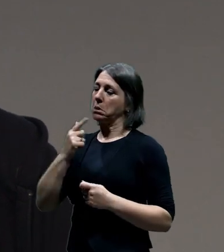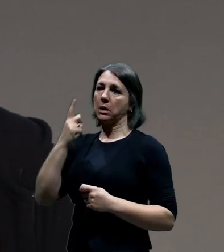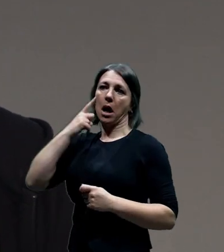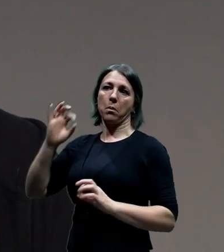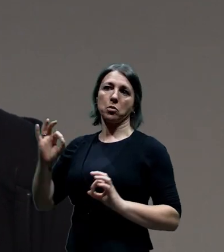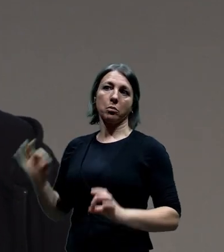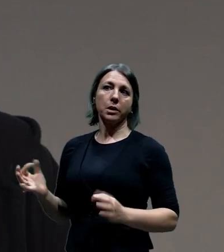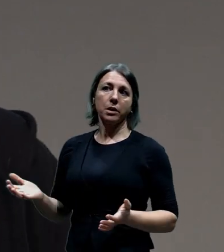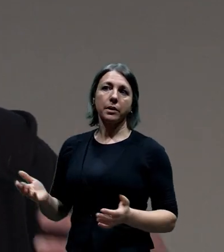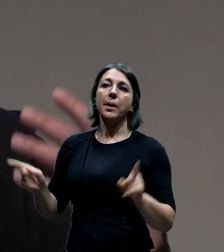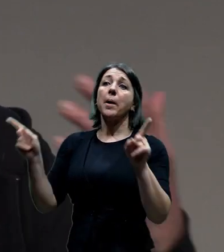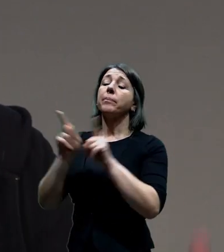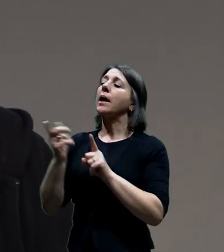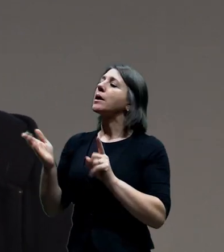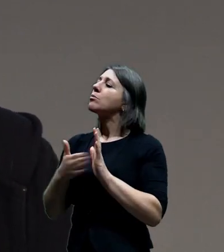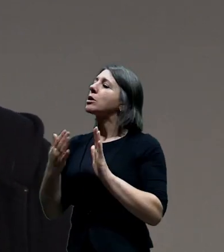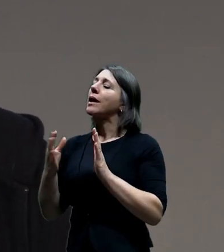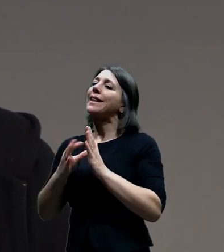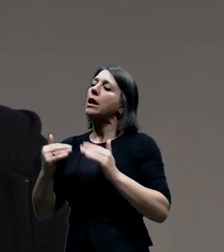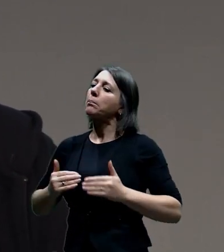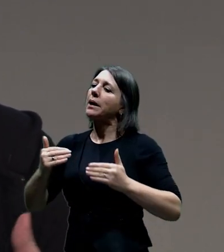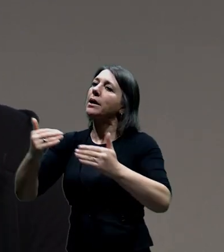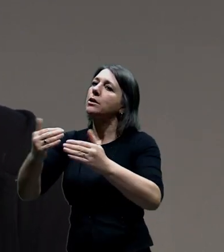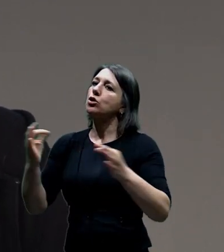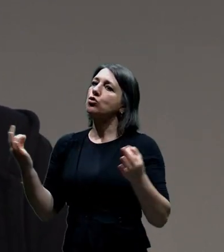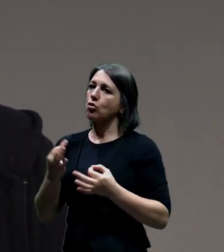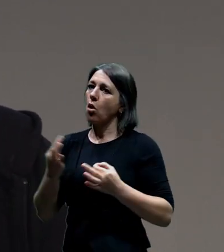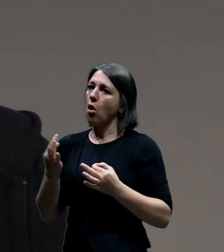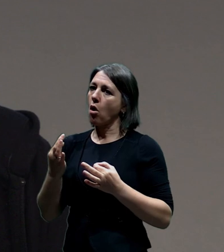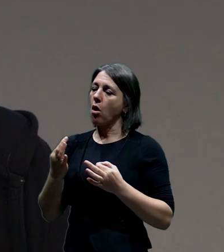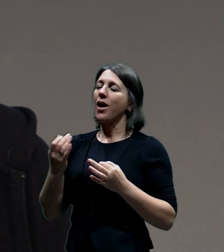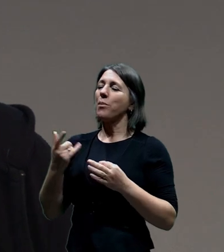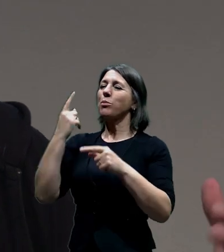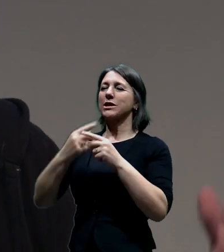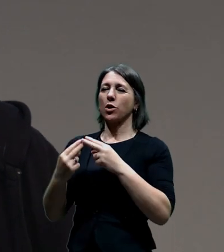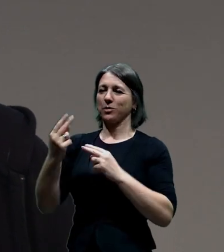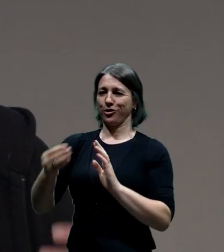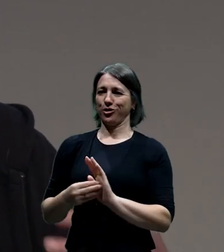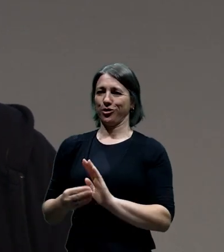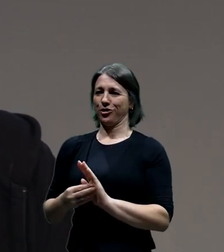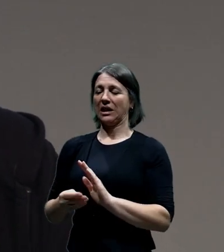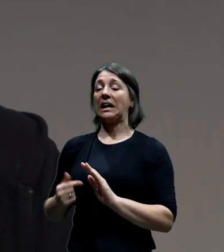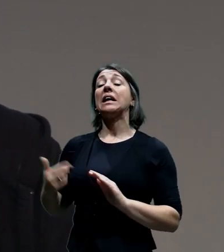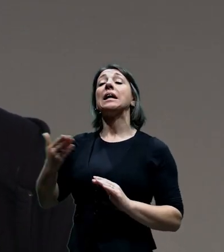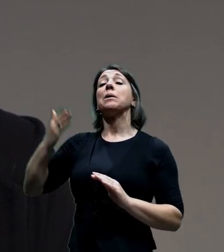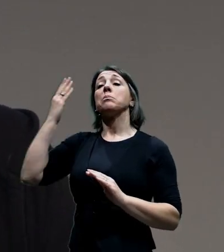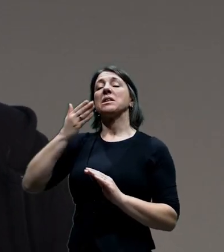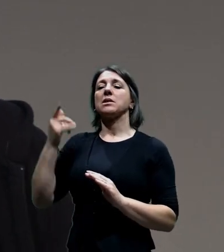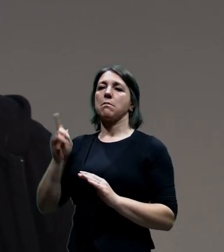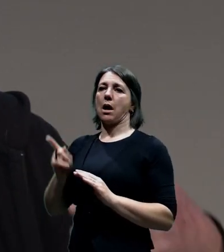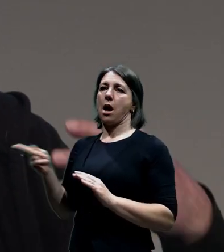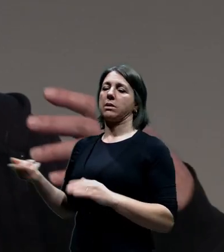se tady zeptal na to, jak to třeba termínově vypadá. My jsme si to úplně nedořekali. Asi by mělo město vlastně tady ty věci